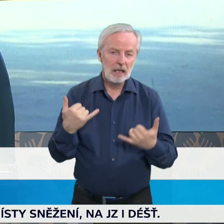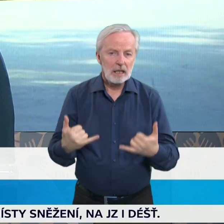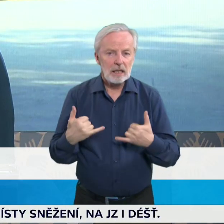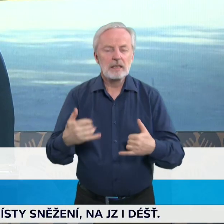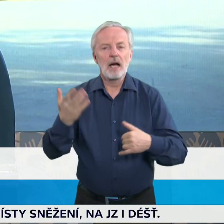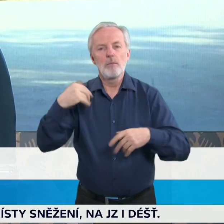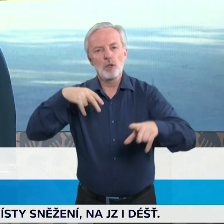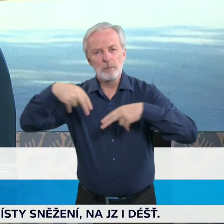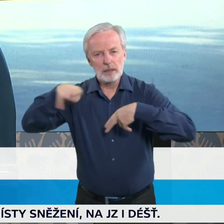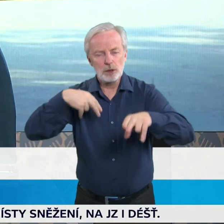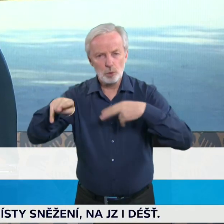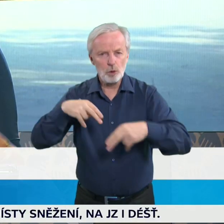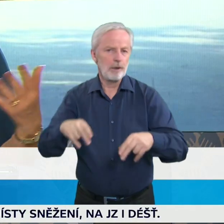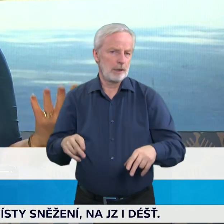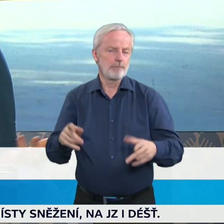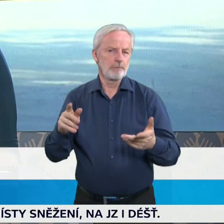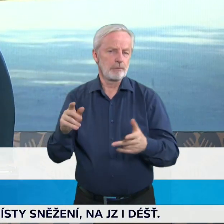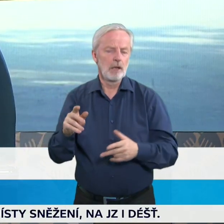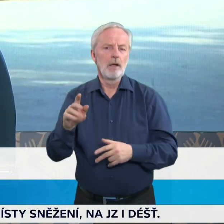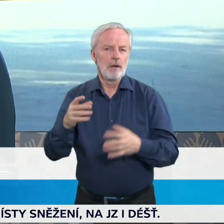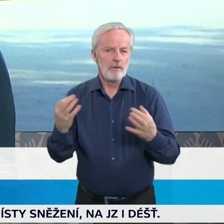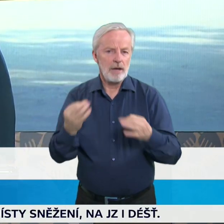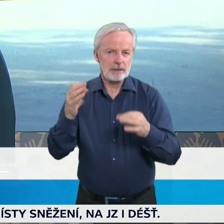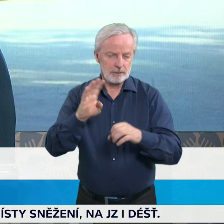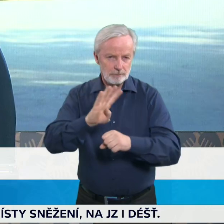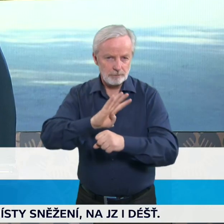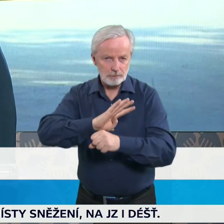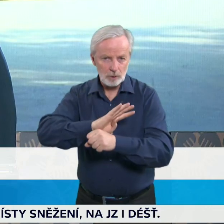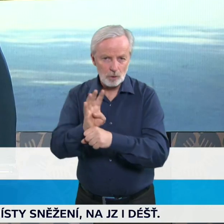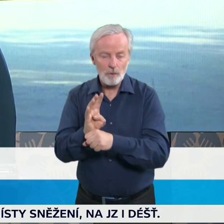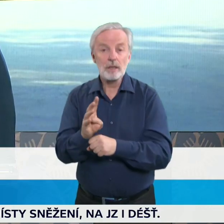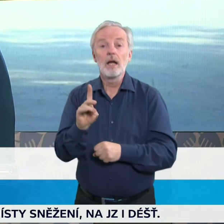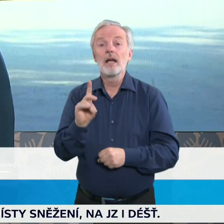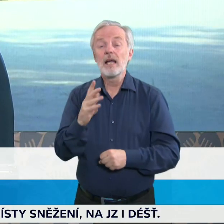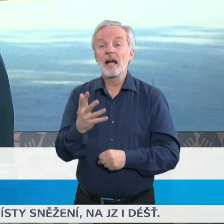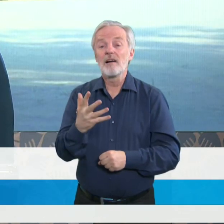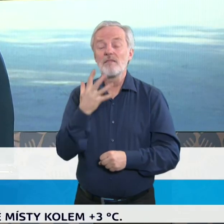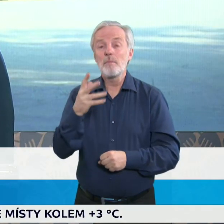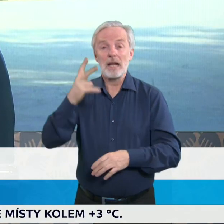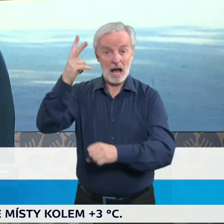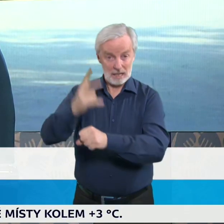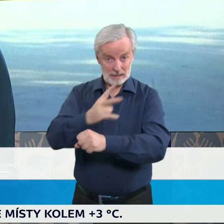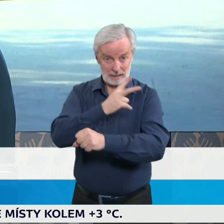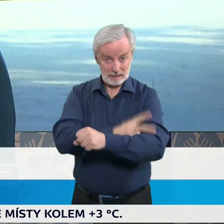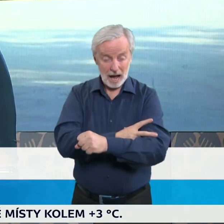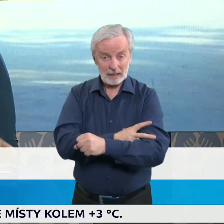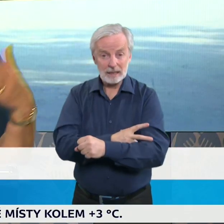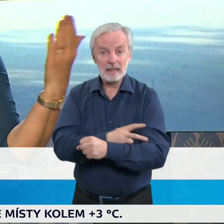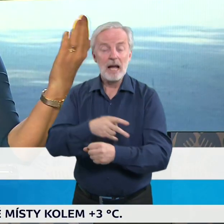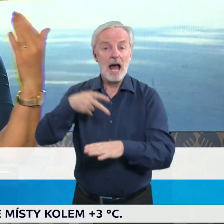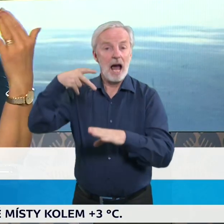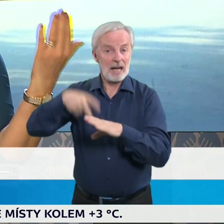covidové agendě neformálně, jaké jsou stavy na státních hmotných rezervách s tím, že